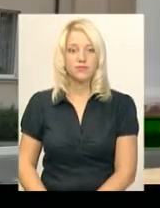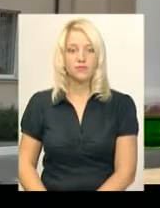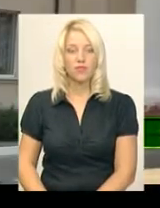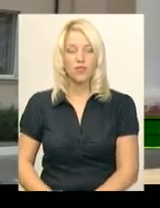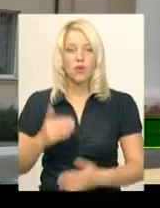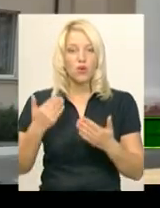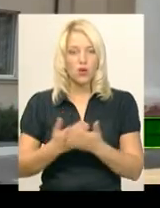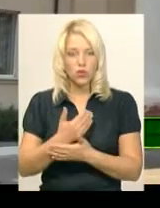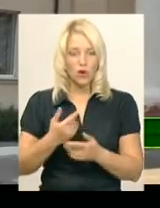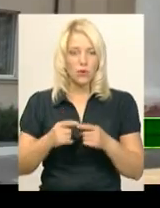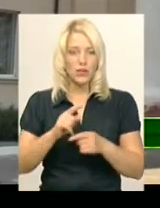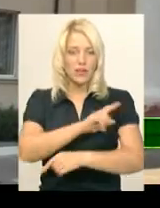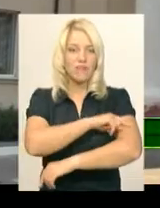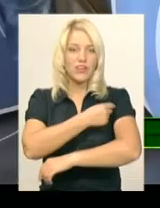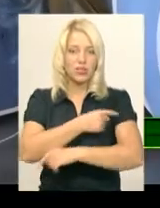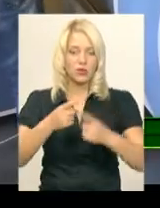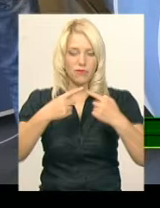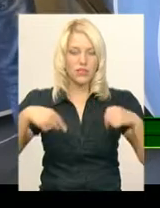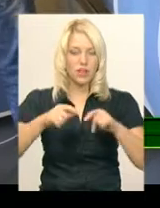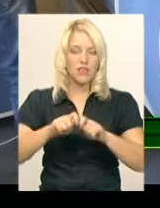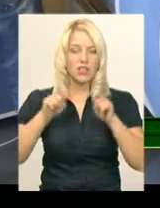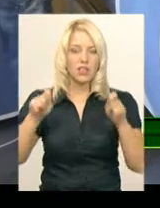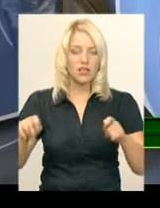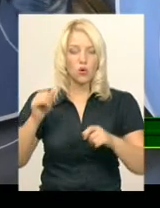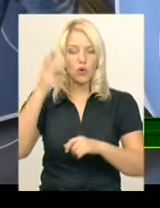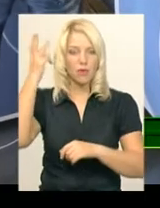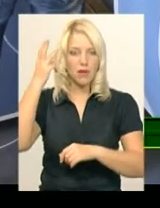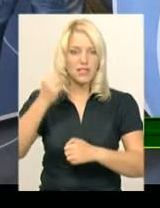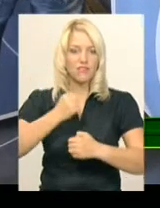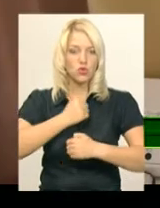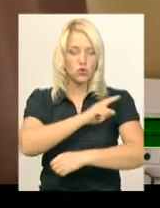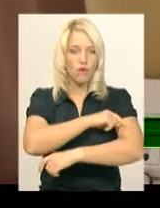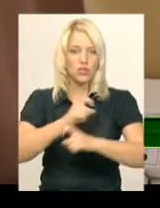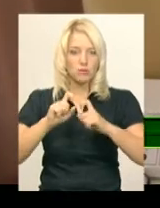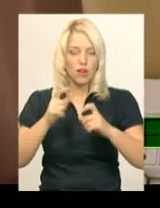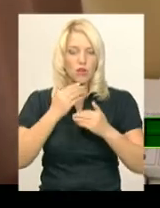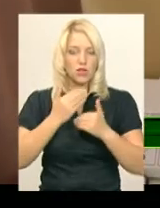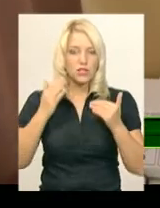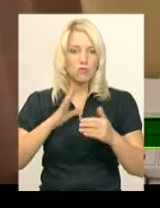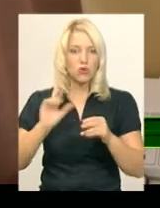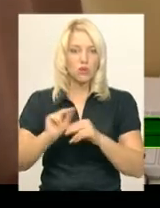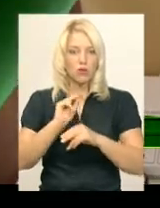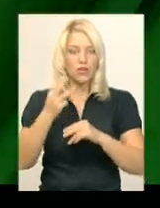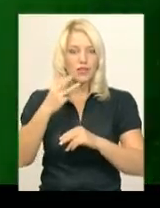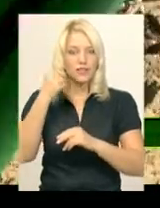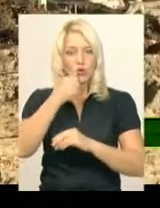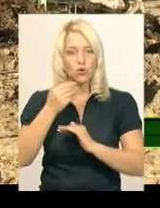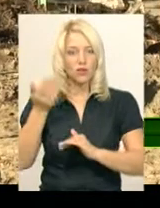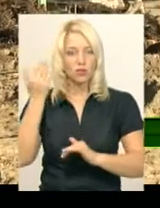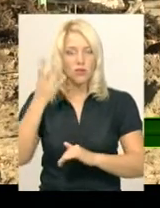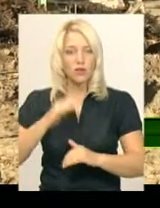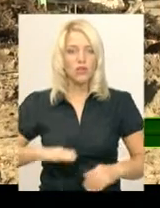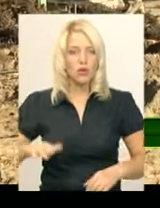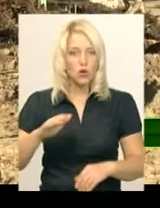Оновлене фізіотерапевтичне відділення відкрили у Хмельницькому військовому шпиталі. Востаннє його ремонтували 30 років тому. На